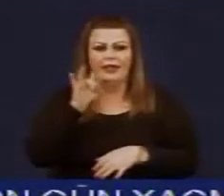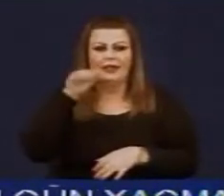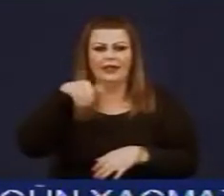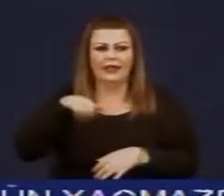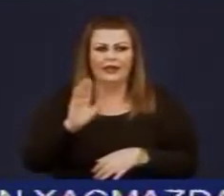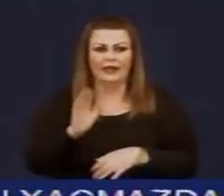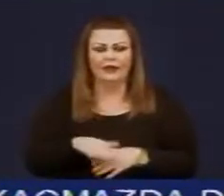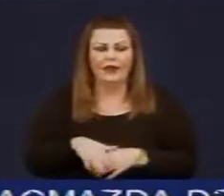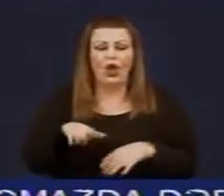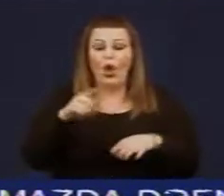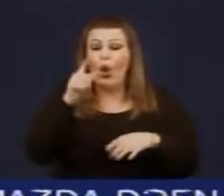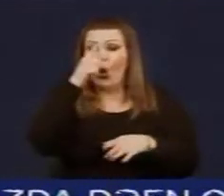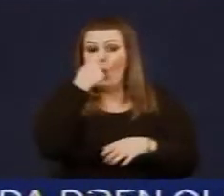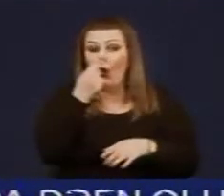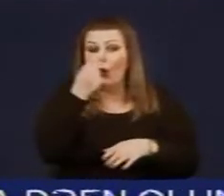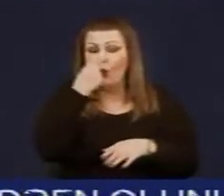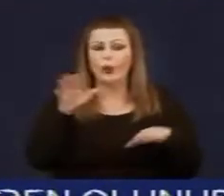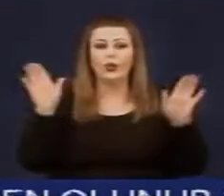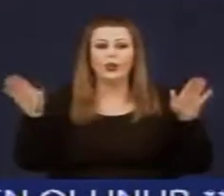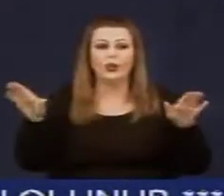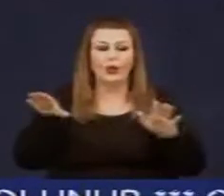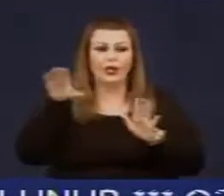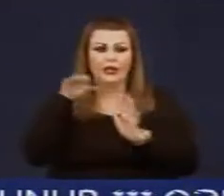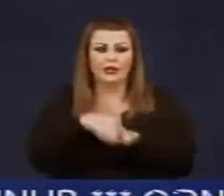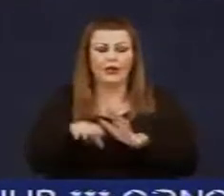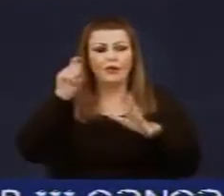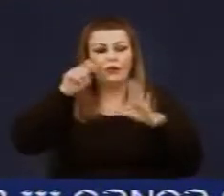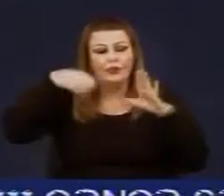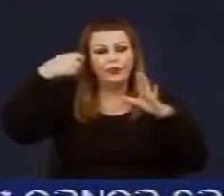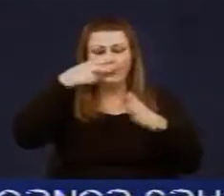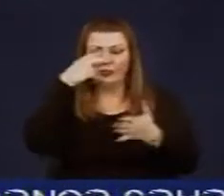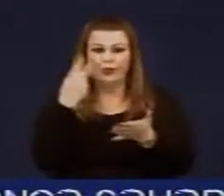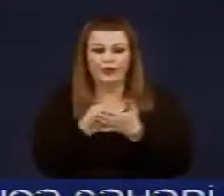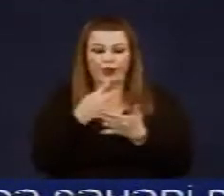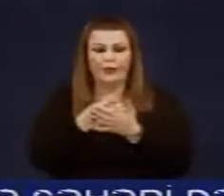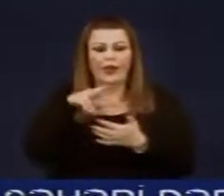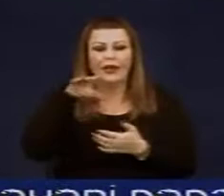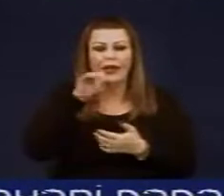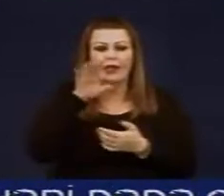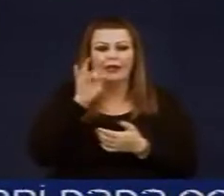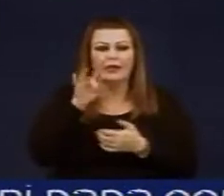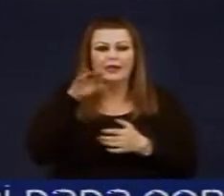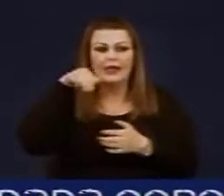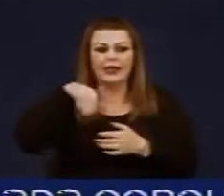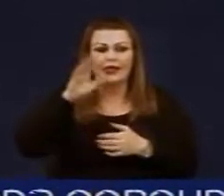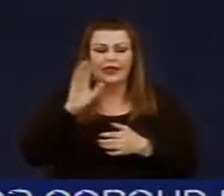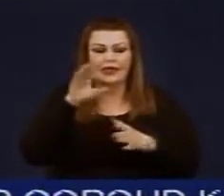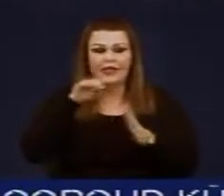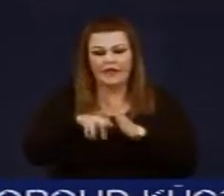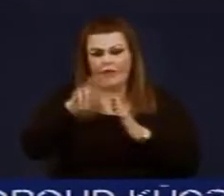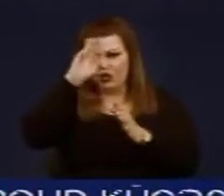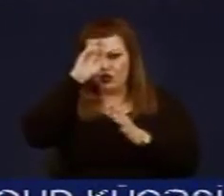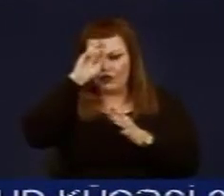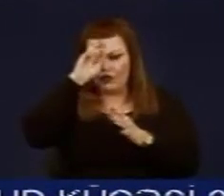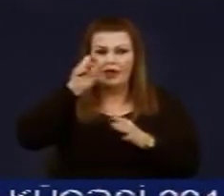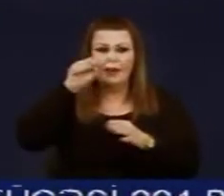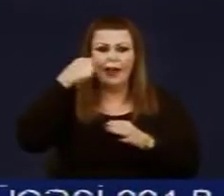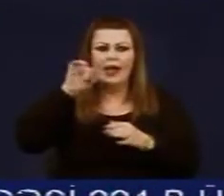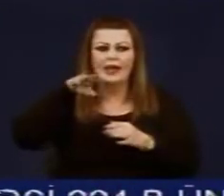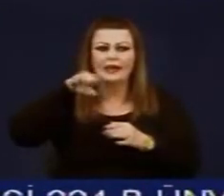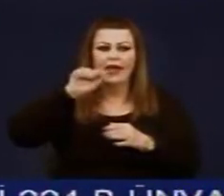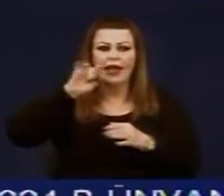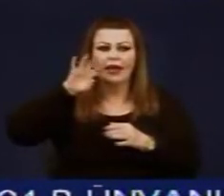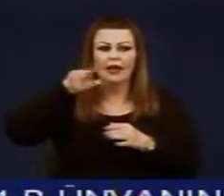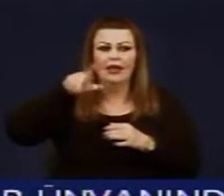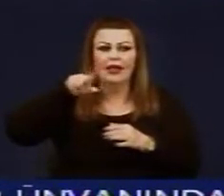Quş qripi virusu ilə bağlı növbəti monitoringa start verilib. Bu barədə Lider televiziyasına dövlət Baytarlıq Nəzarəti xidmətindən bildirilib.